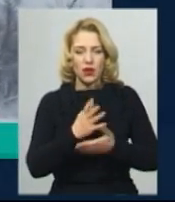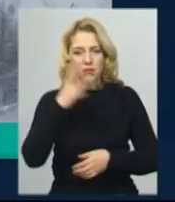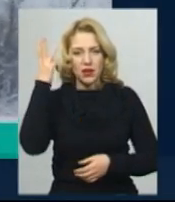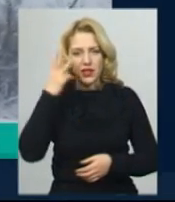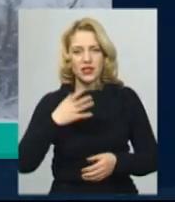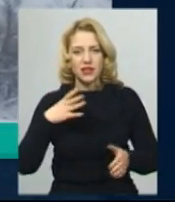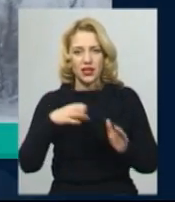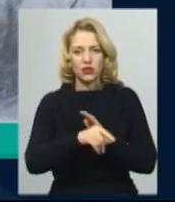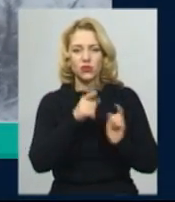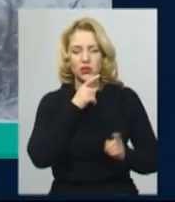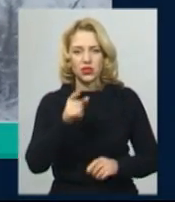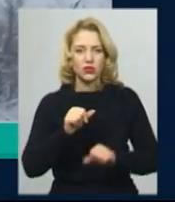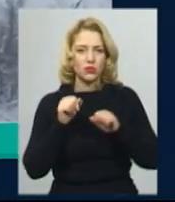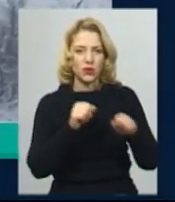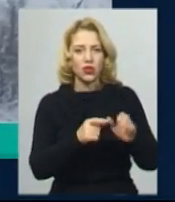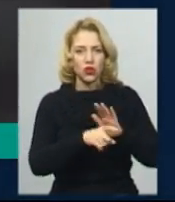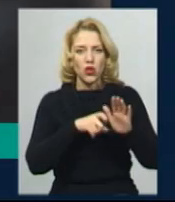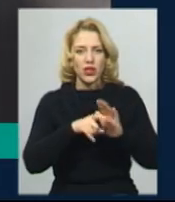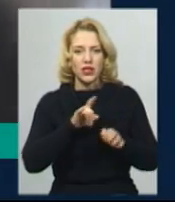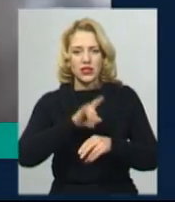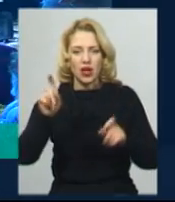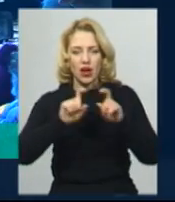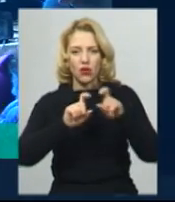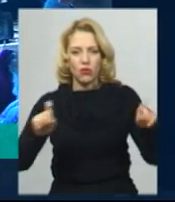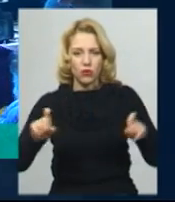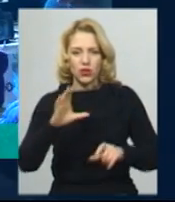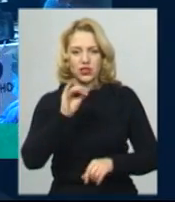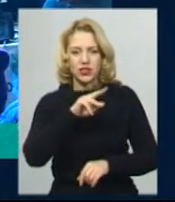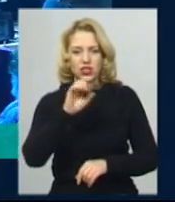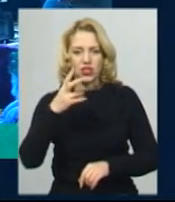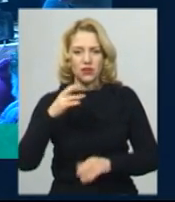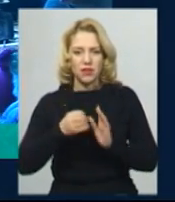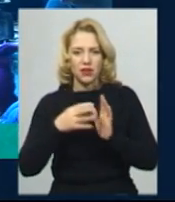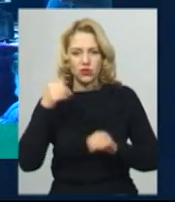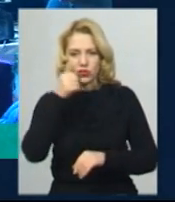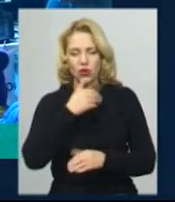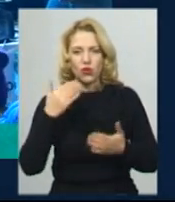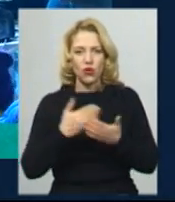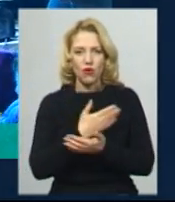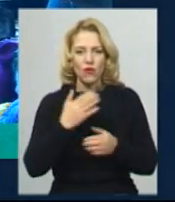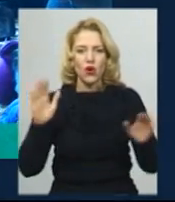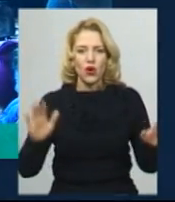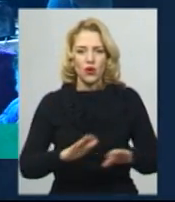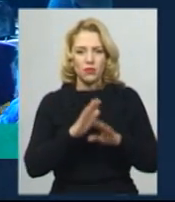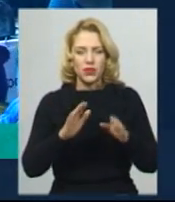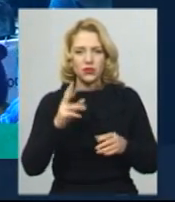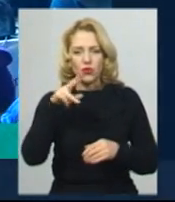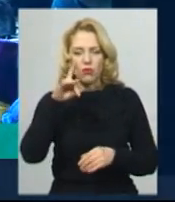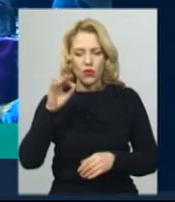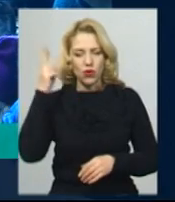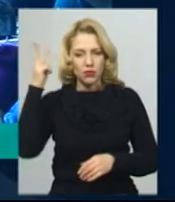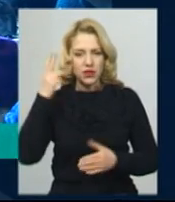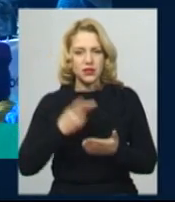оборони Донецького аеропорту у січні 2015 року. Нову пісню про Хмельницький презентували на офіційному закритті Різдвяного